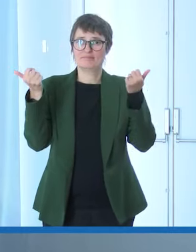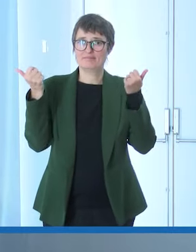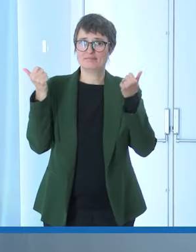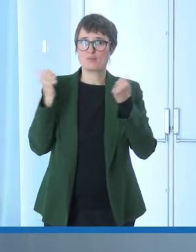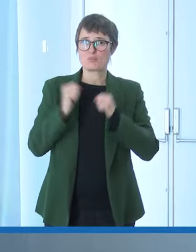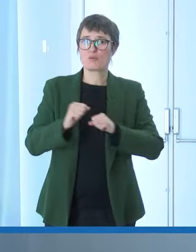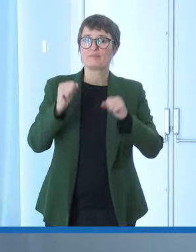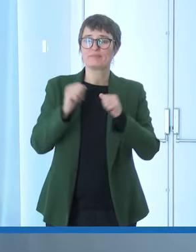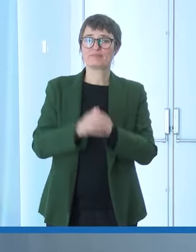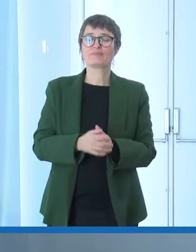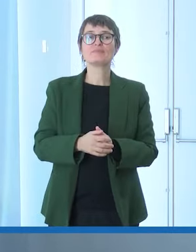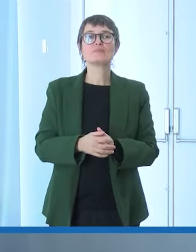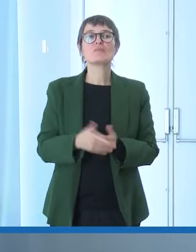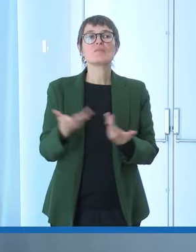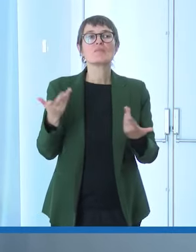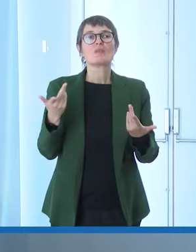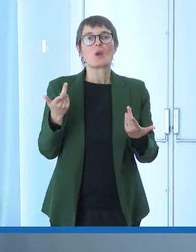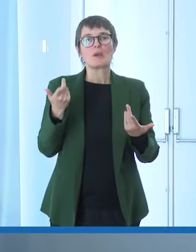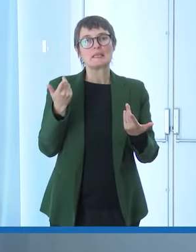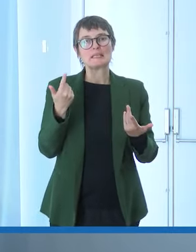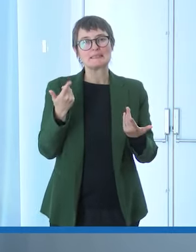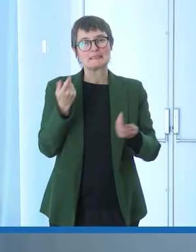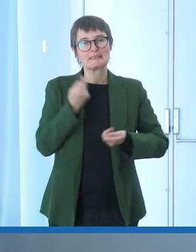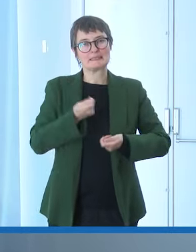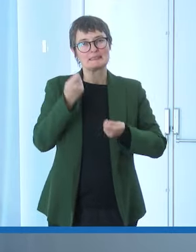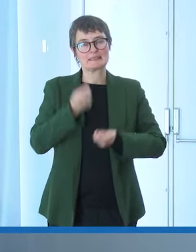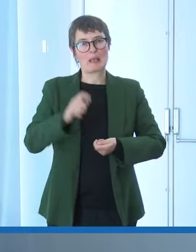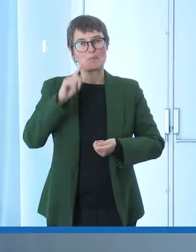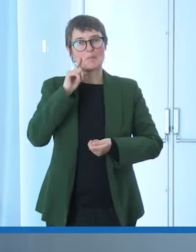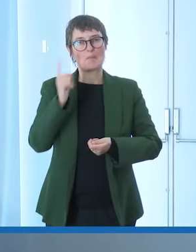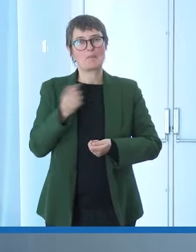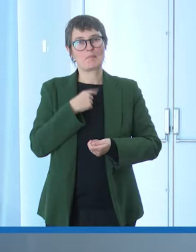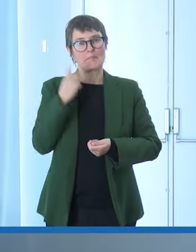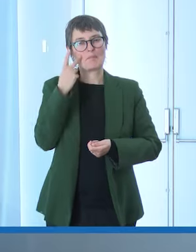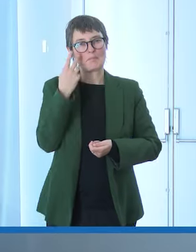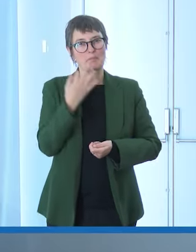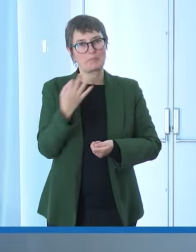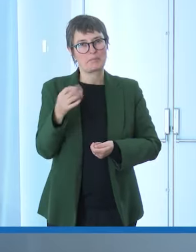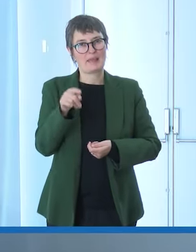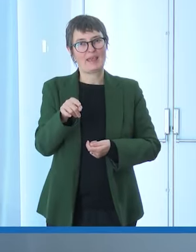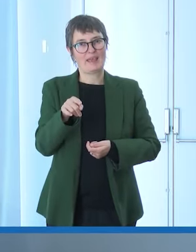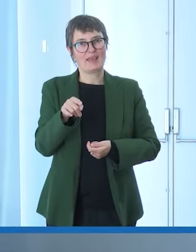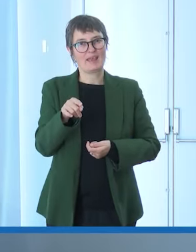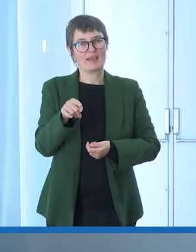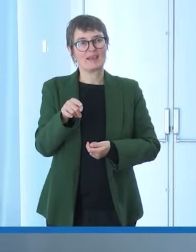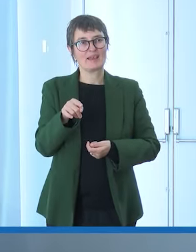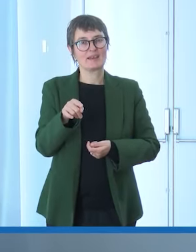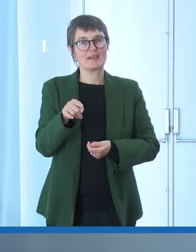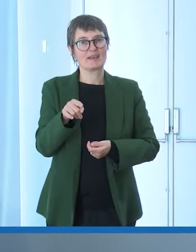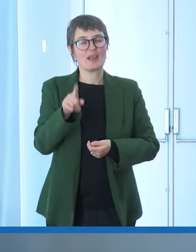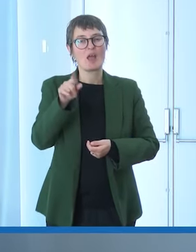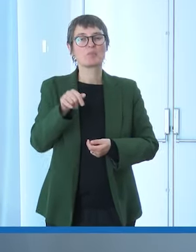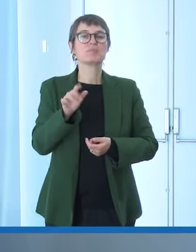la spinta è sempre quella di andare al di là delle apparenze anche le apparenze che possono essere date da